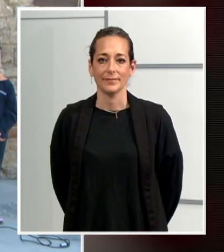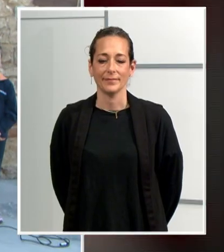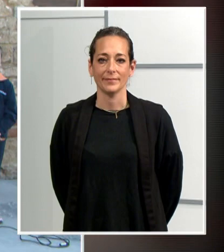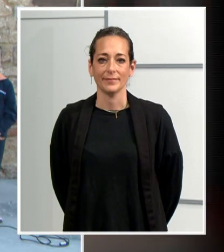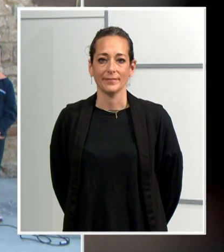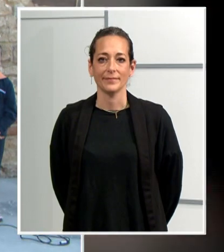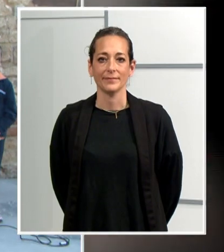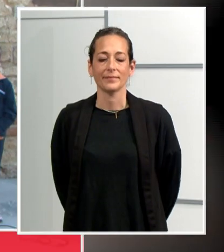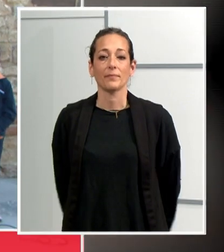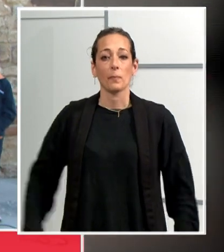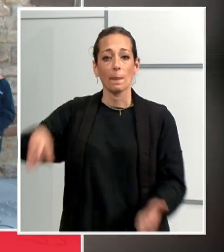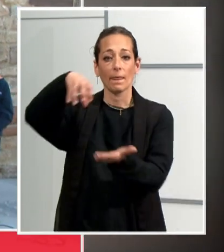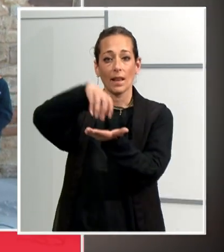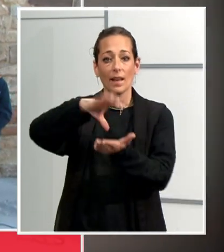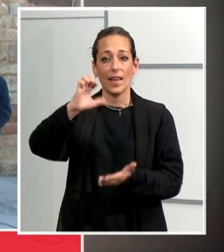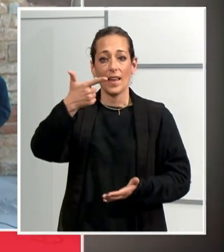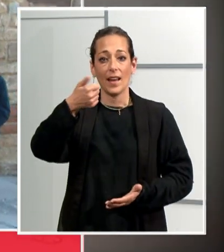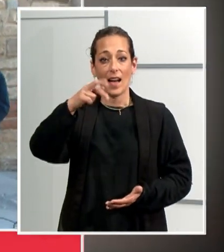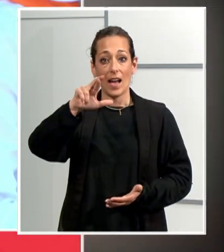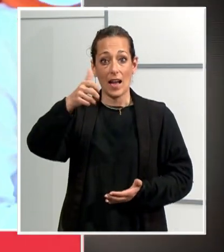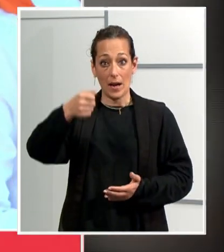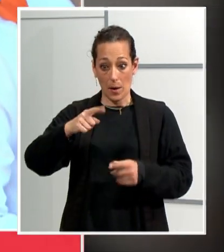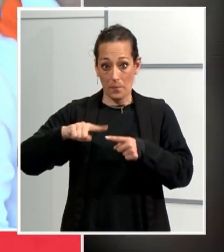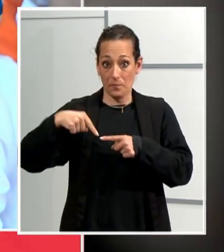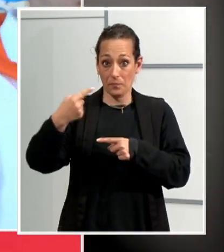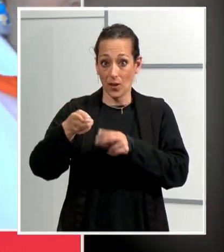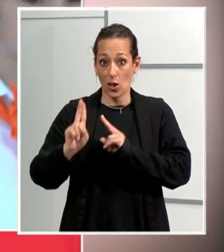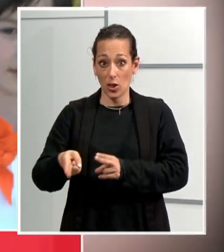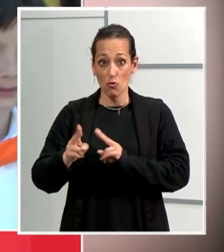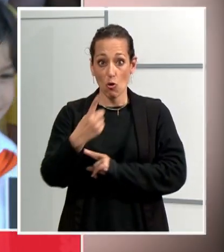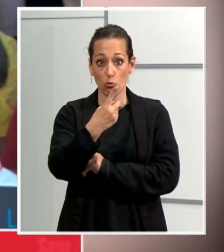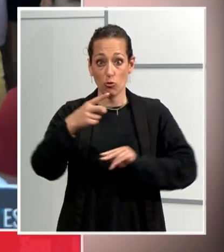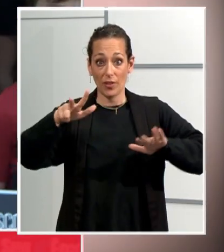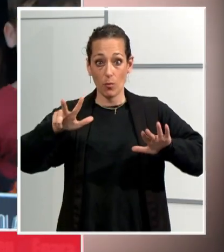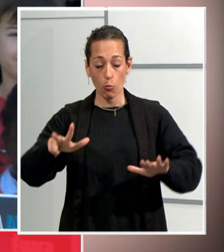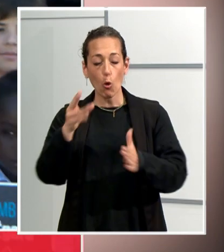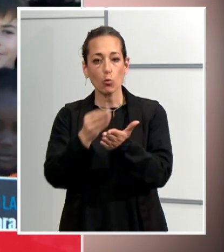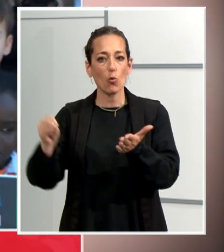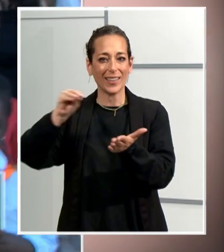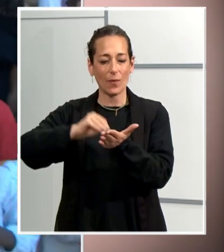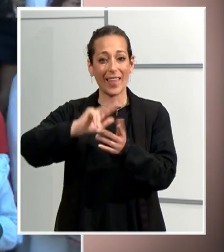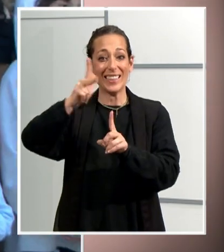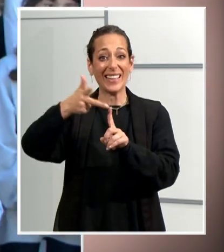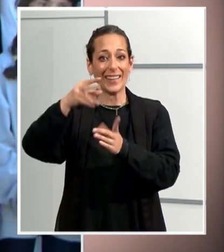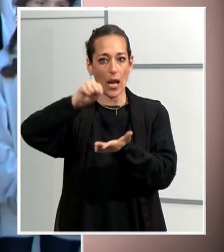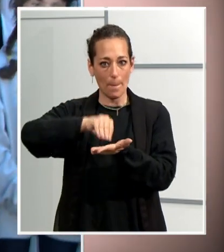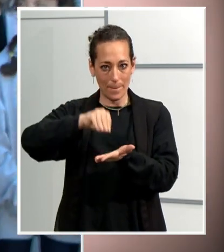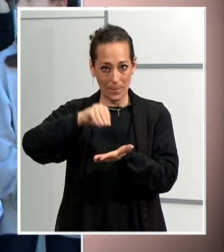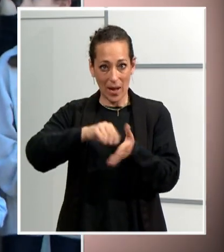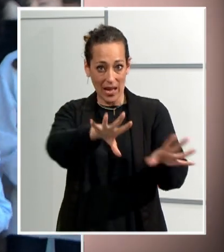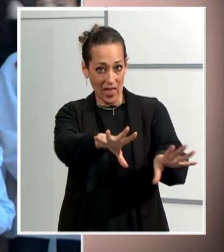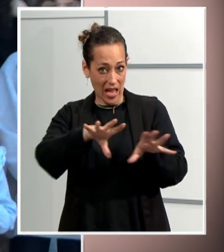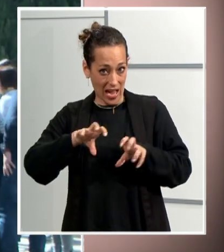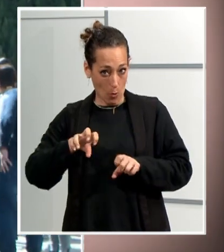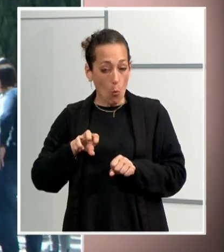La Seu d'Ègara acollirà el pròxim dijous dia 18 la tercera edició de l'Escola amb la Seu d'Ègara, un programa impulsat per l